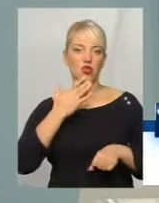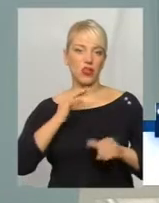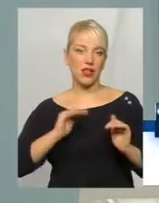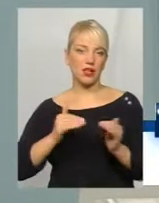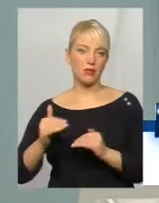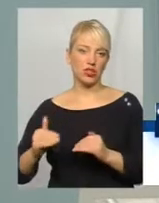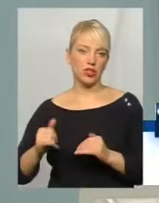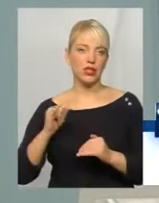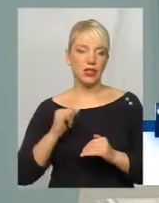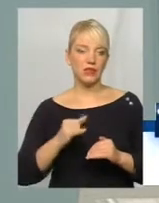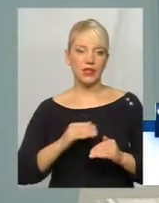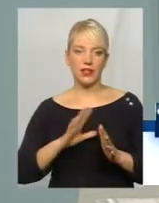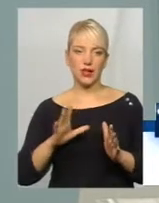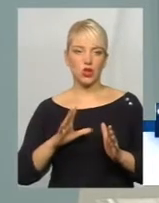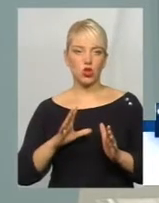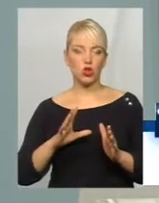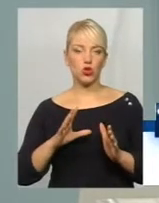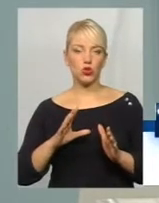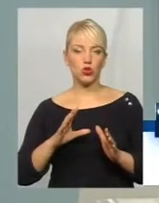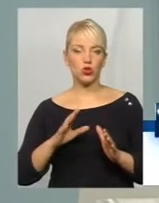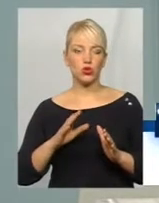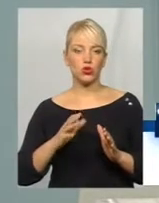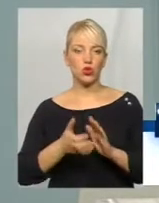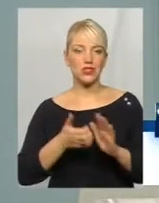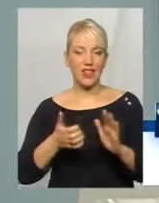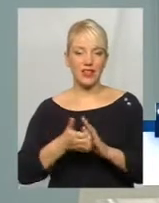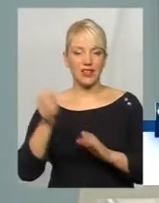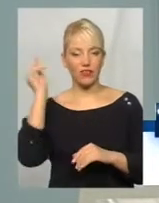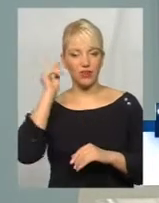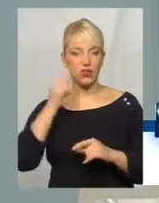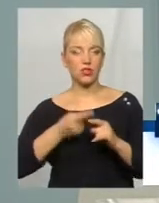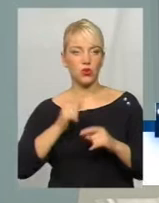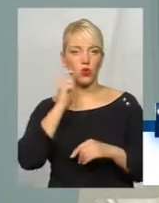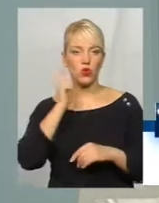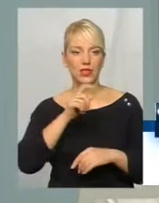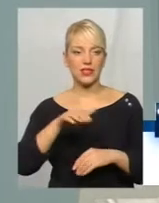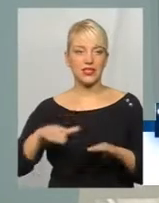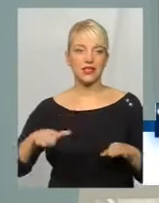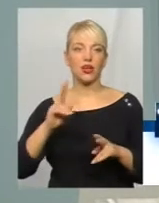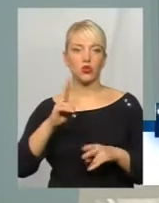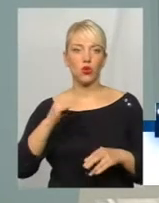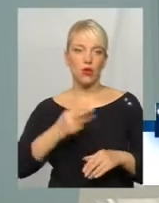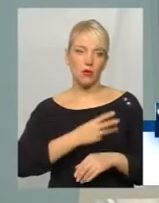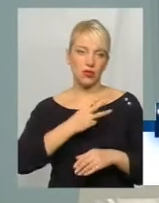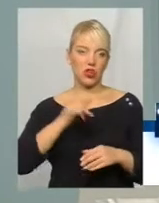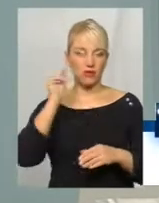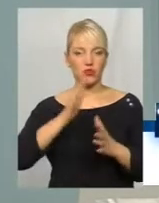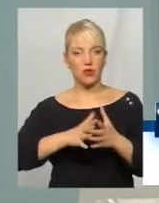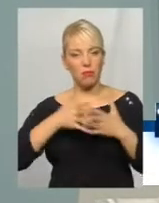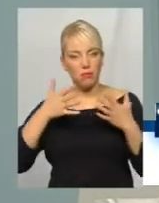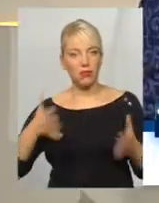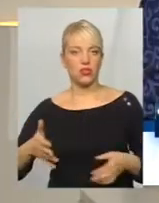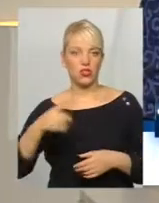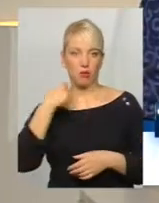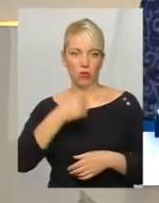числі недостатньо вивчення потреби тих наших українських дітей, які бажають вивчити більше мов. Тетяна Васильовна,